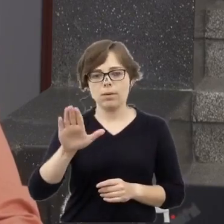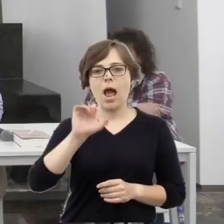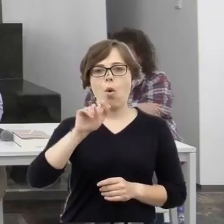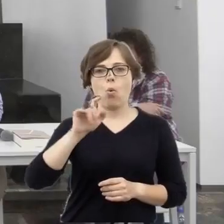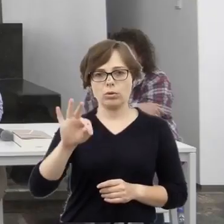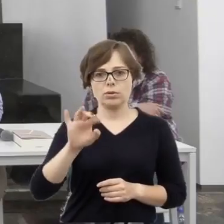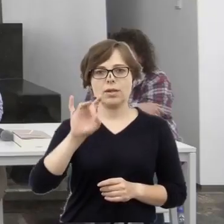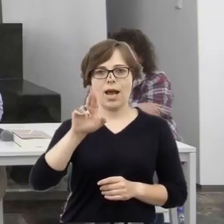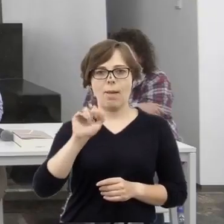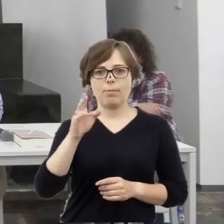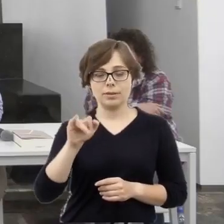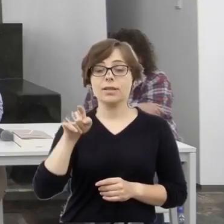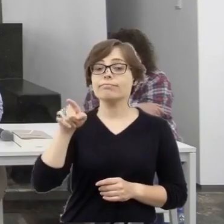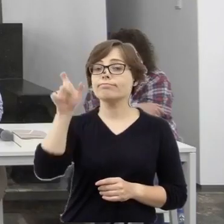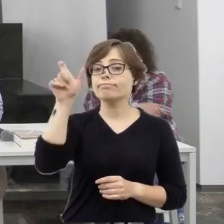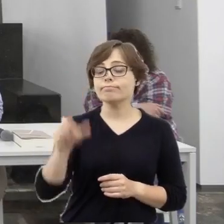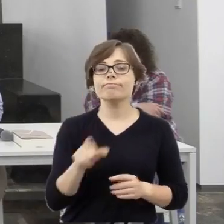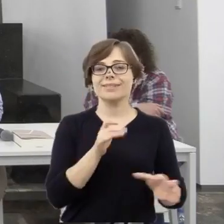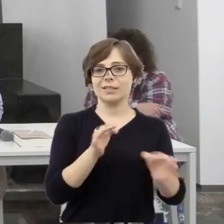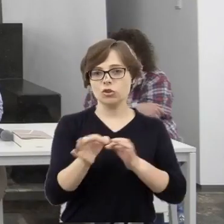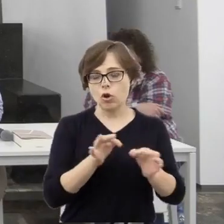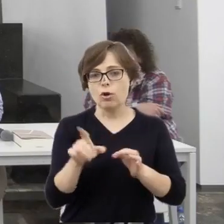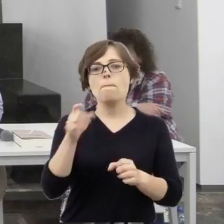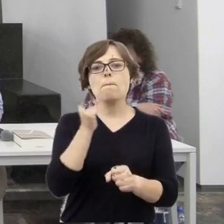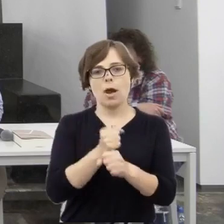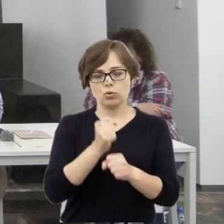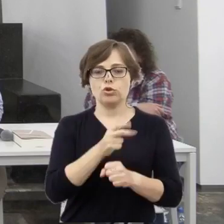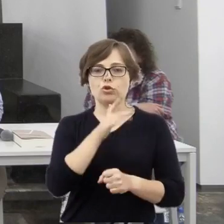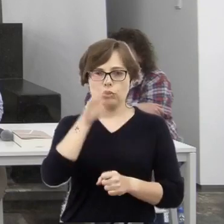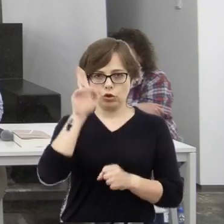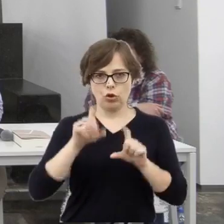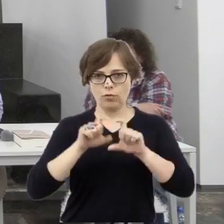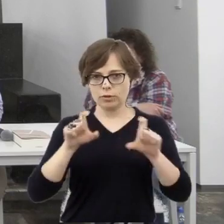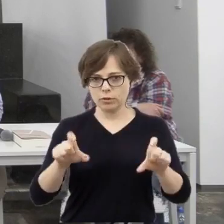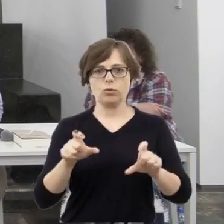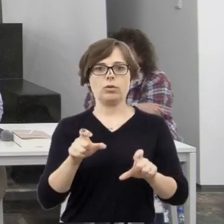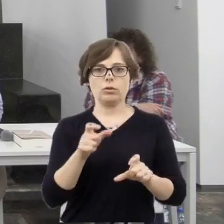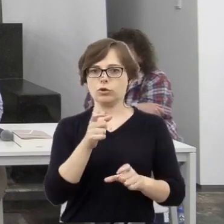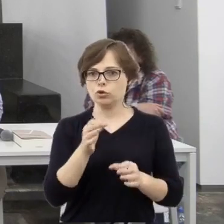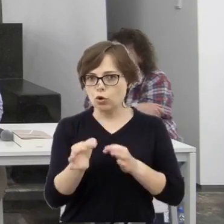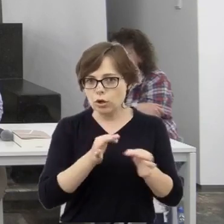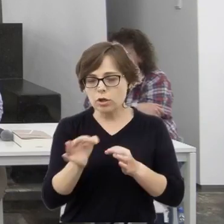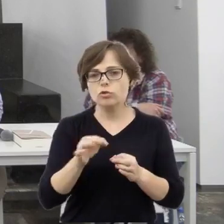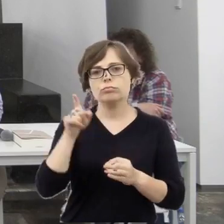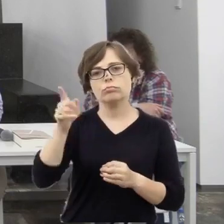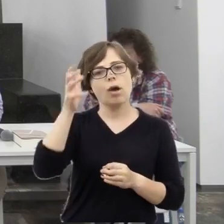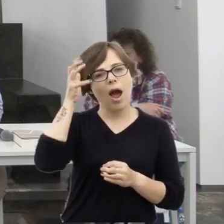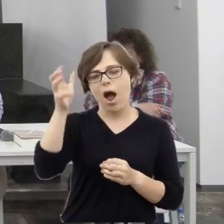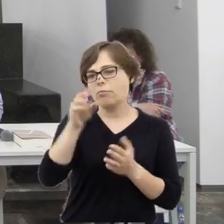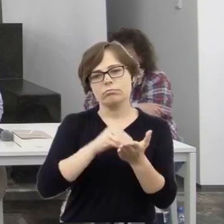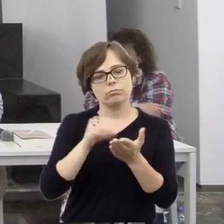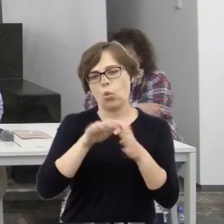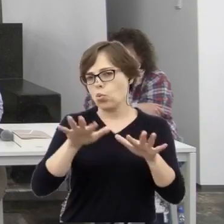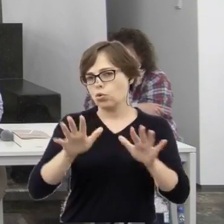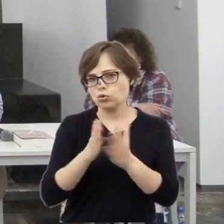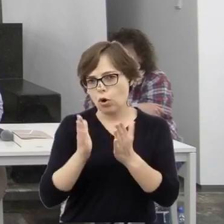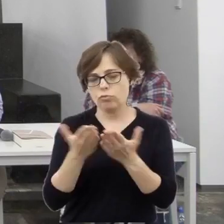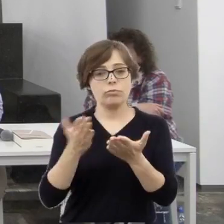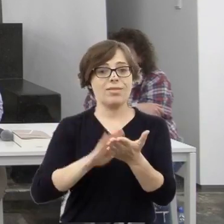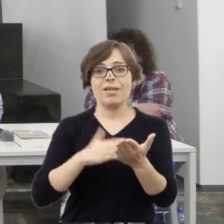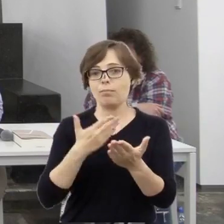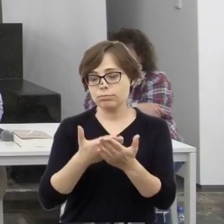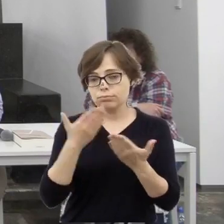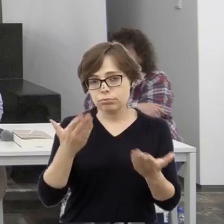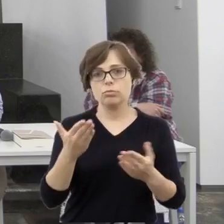Grabski, historyk, pracownik Żydowskiego Instytutu Historycznego, autor wielu książek m.in. o